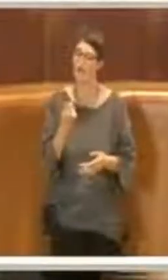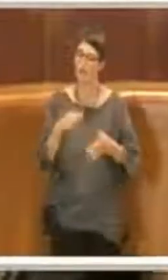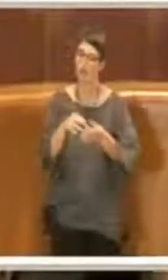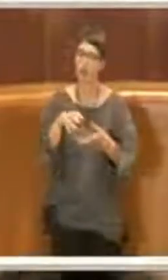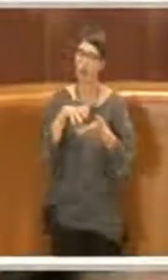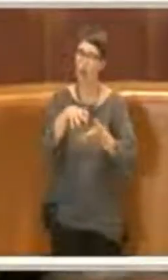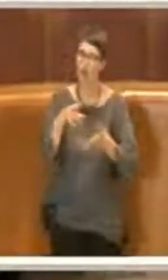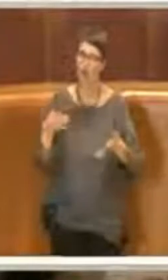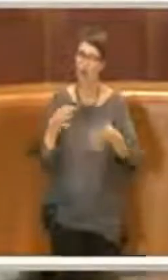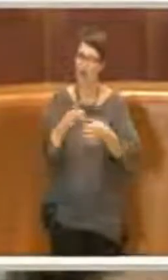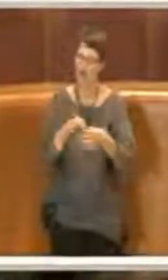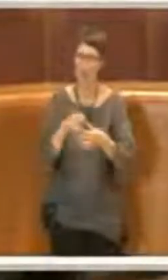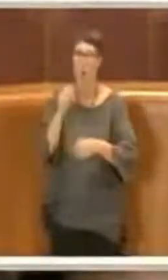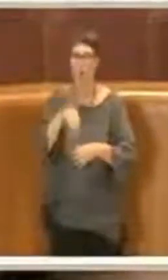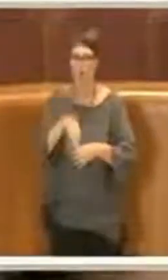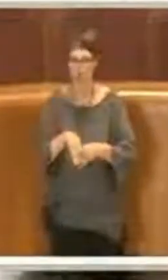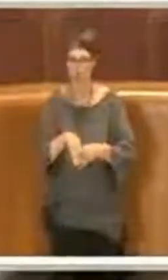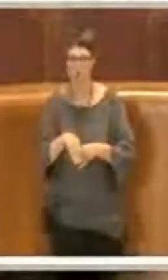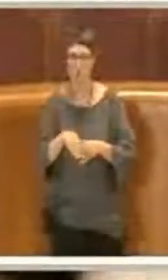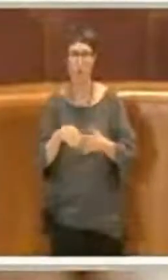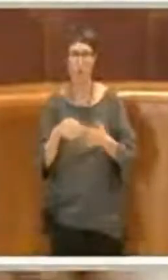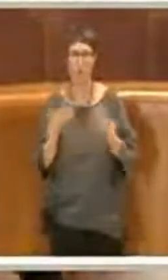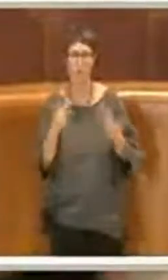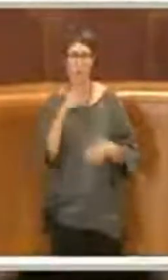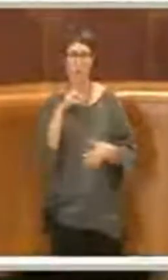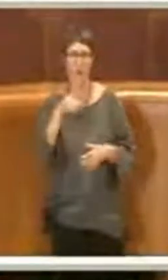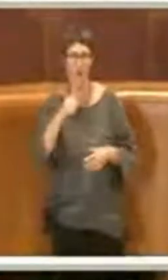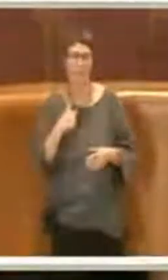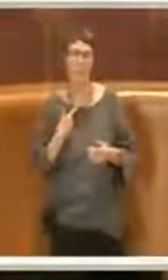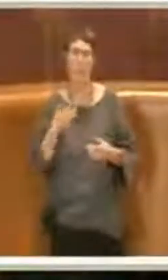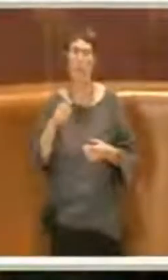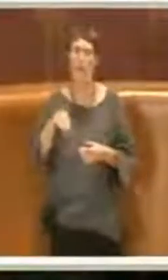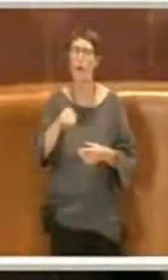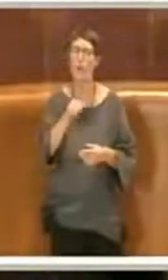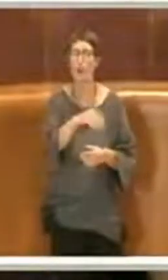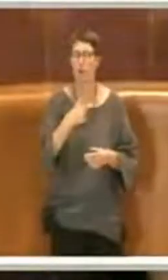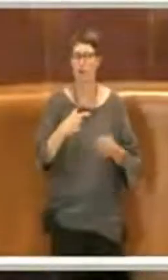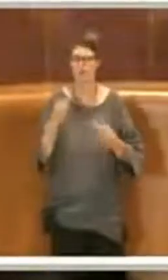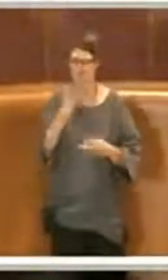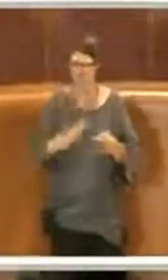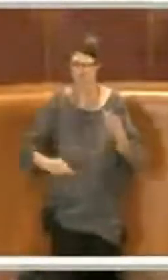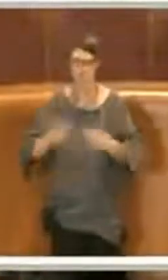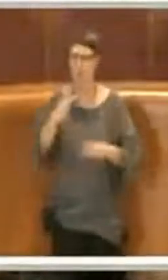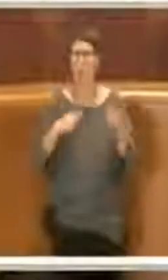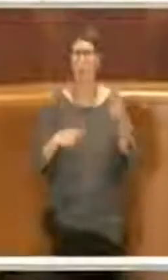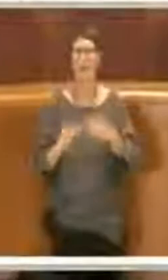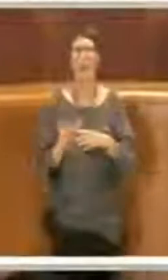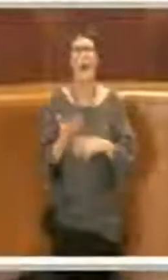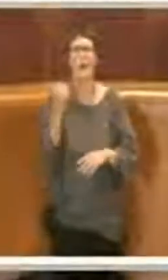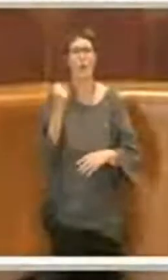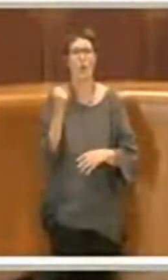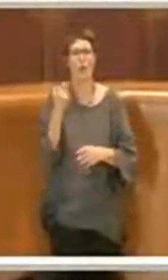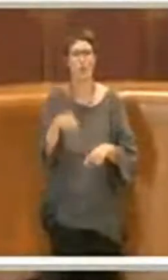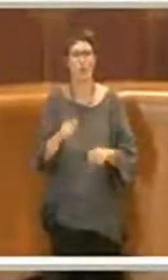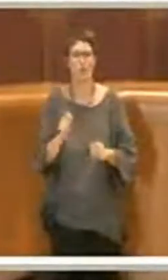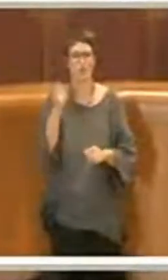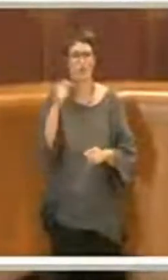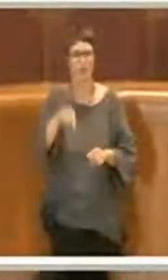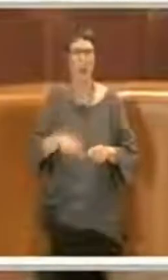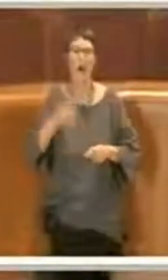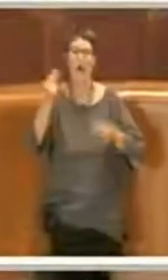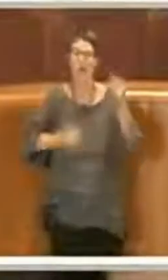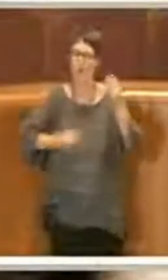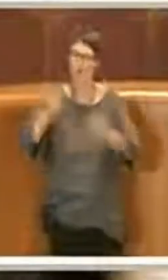'abbiamo cercato,'abbiamo voluto, abbiamo ragionato con la ragioneria e siamo riusciti ad ottenerlo. E questo voi lo sapete benissimo,